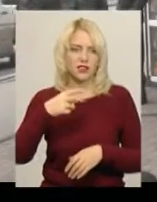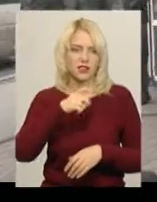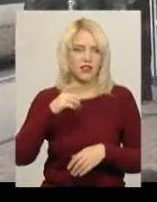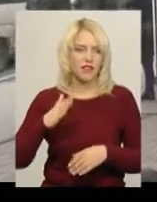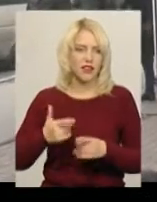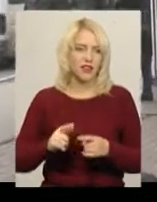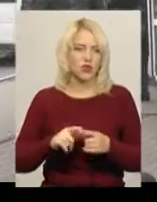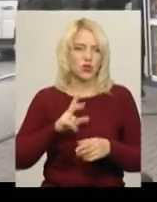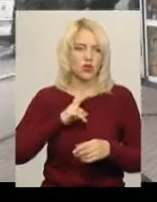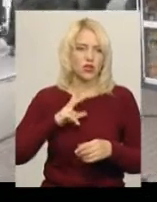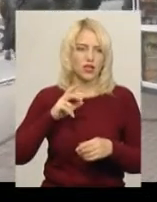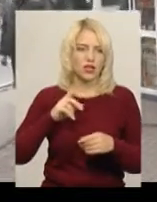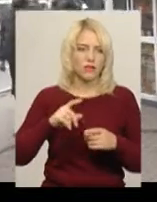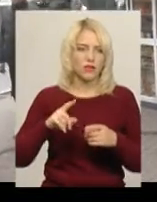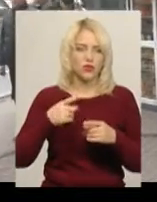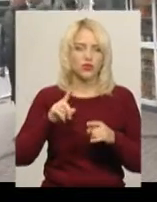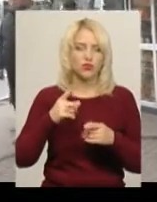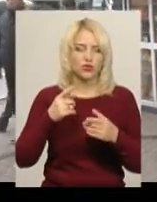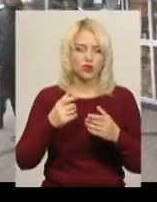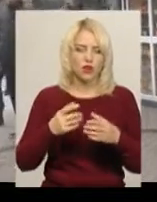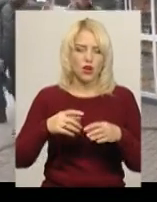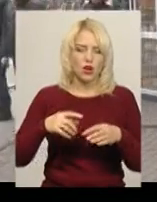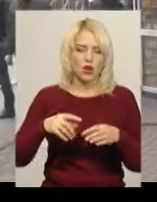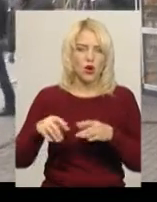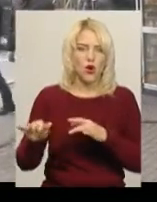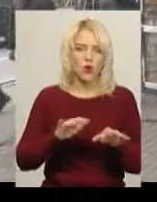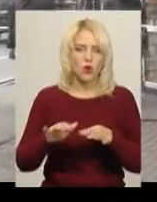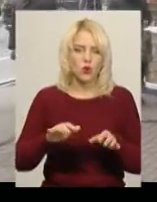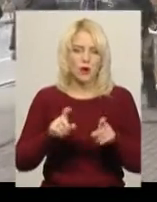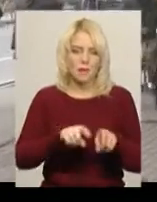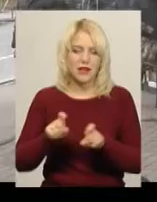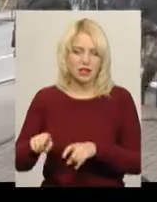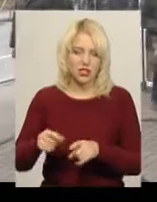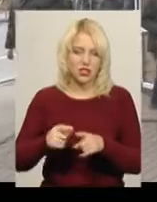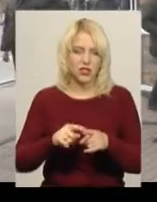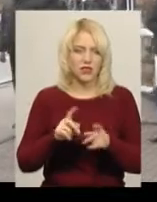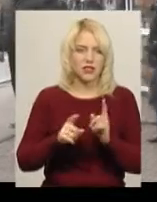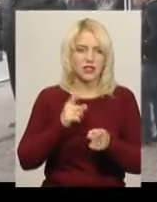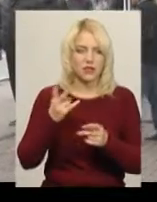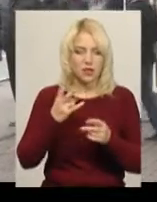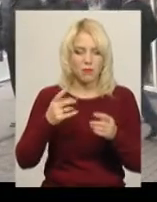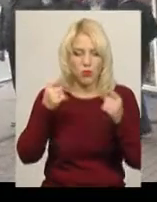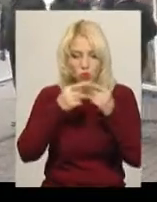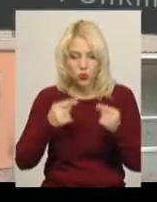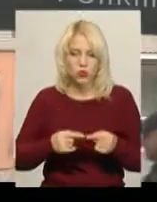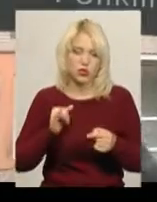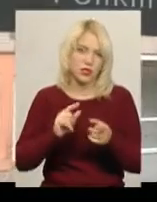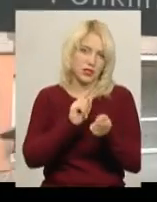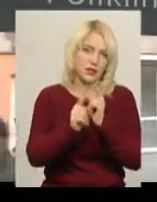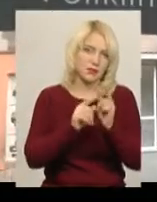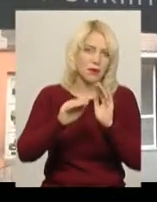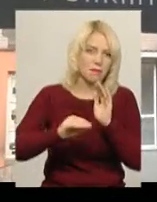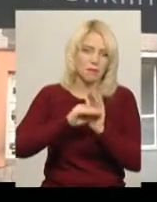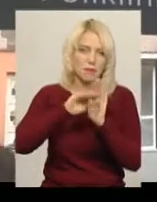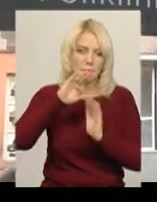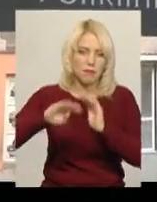вивчити рух пасажирів в різні частини города і потім відповідно змінити графік руху маршруту». За перший